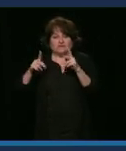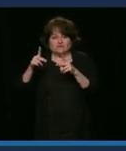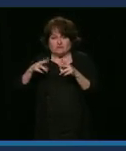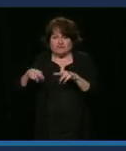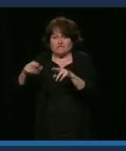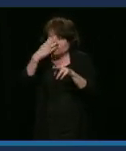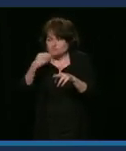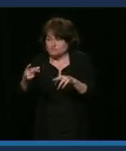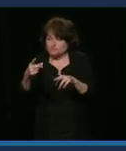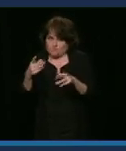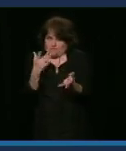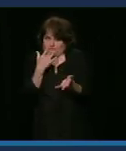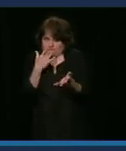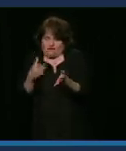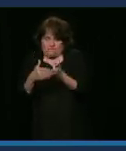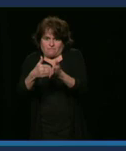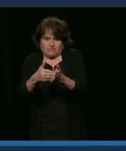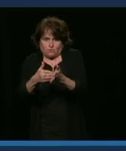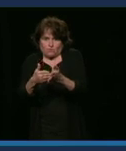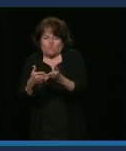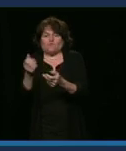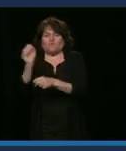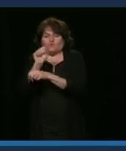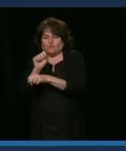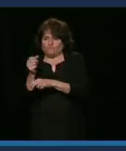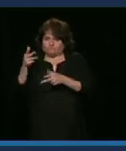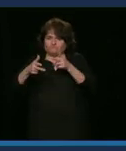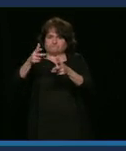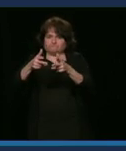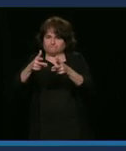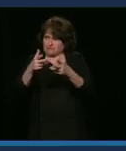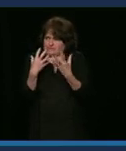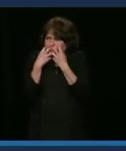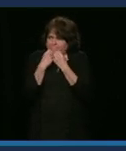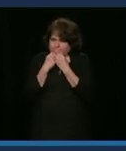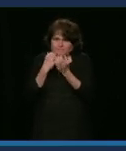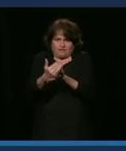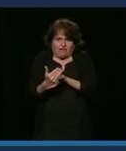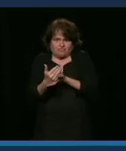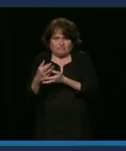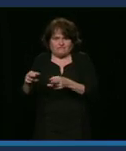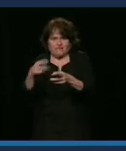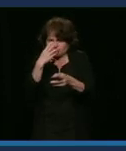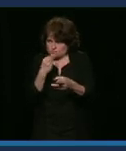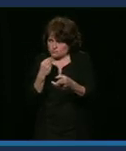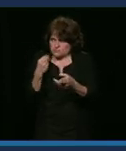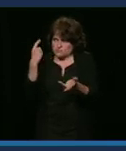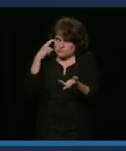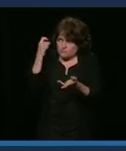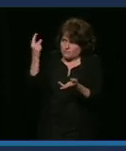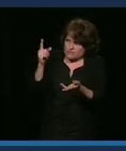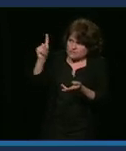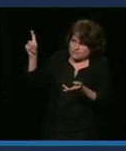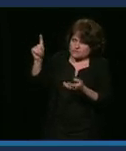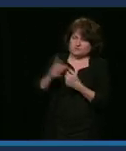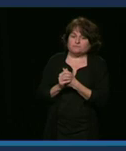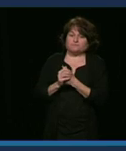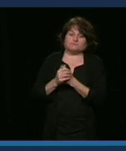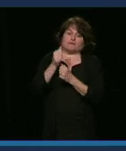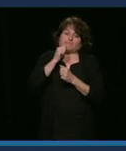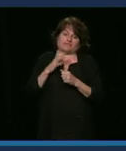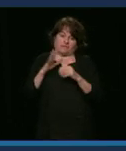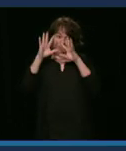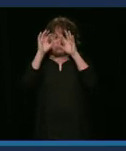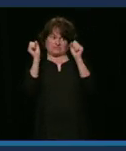traversier à Rivière-du-Lau? La réponse de la ministre. Oui, bien, Mme la Présidente, s'il y une personne qui est bien au fait du